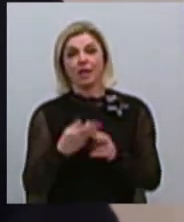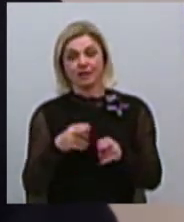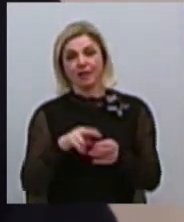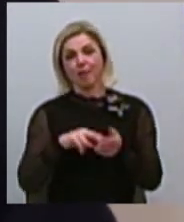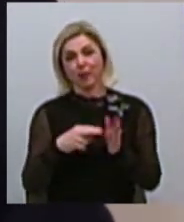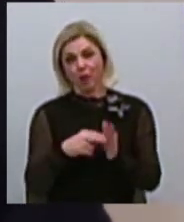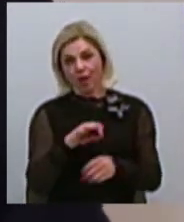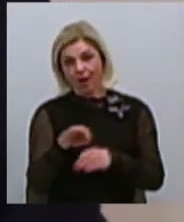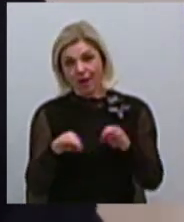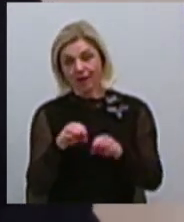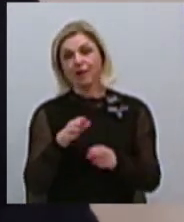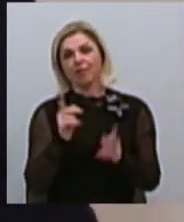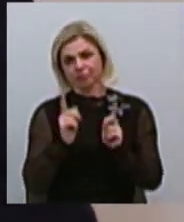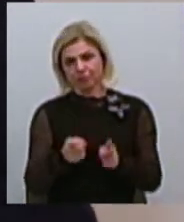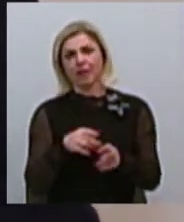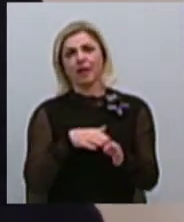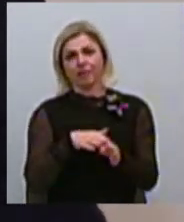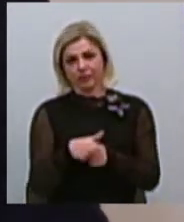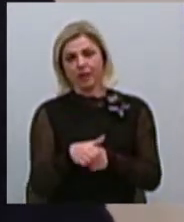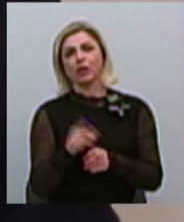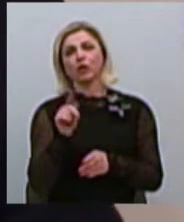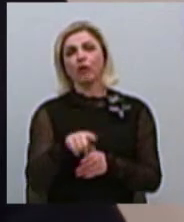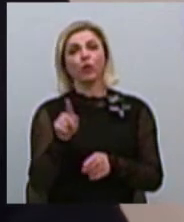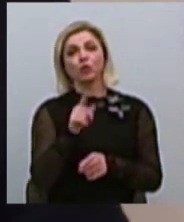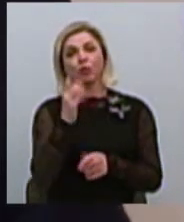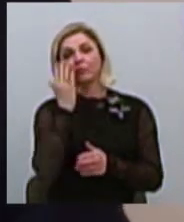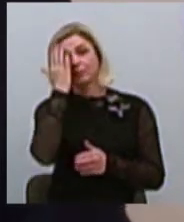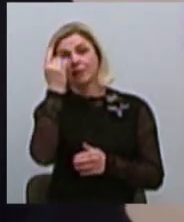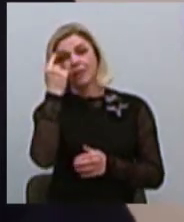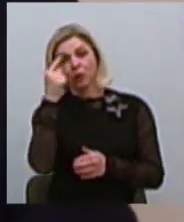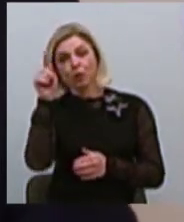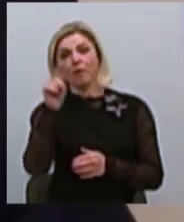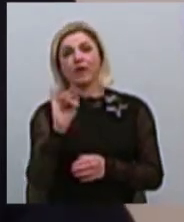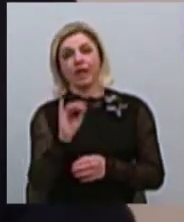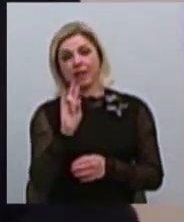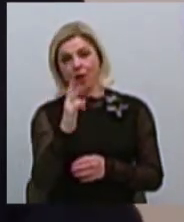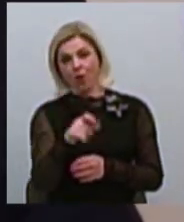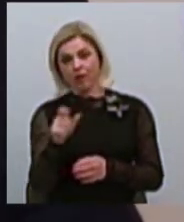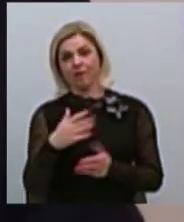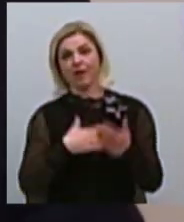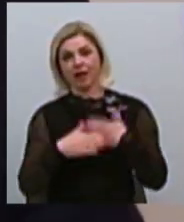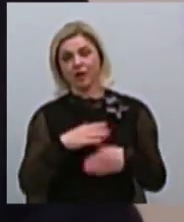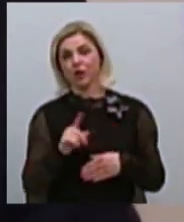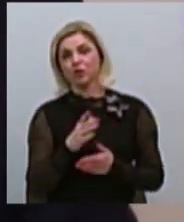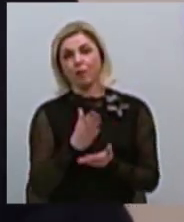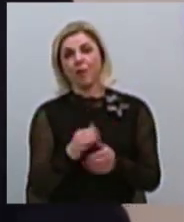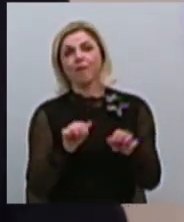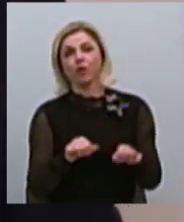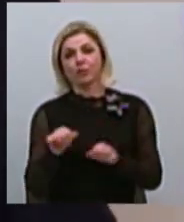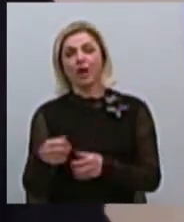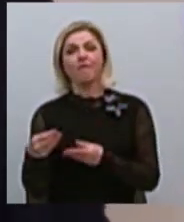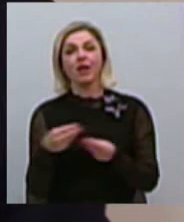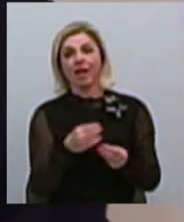реальним втіленням того, що він задумав. І всі миколаївці раділи з того, що вони мають можливість впливати на життя